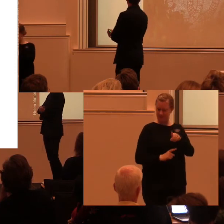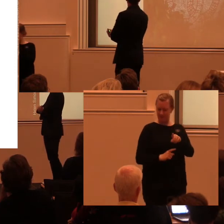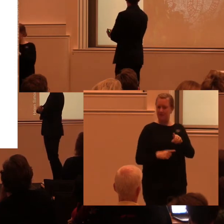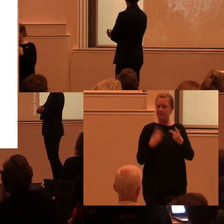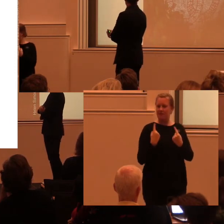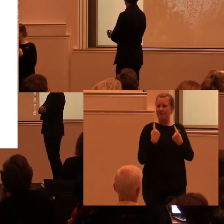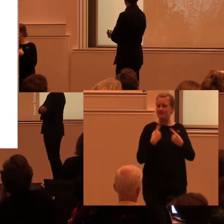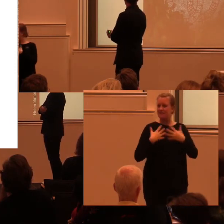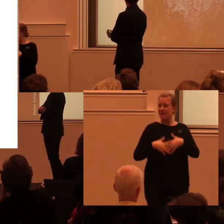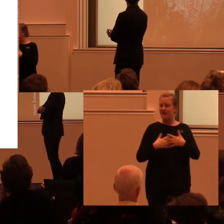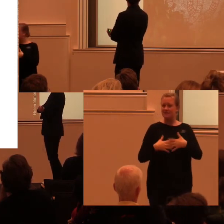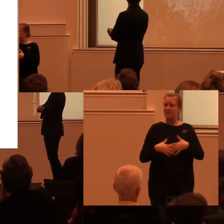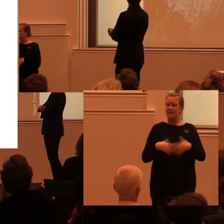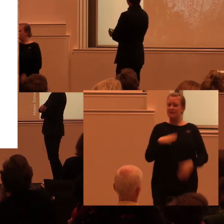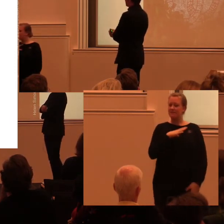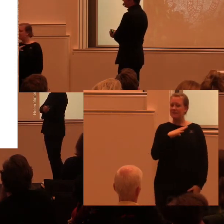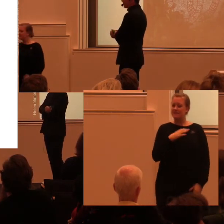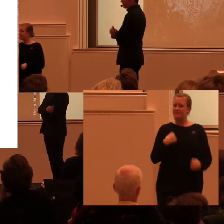runverksamhet, runforskare anställda.